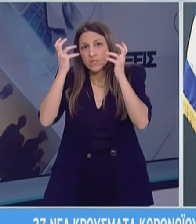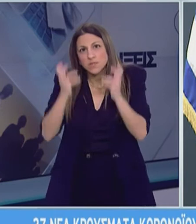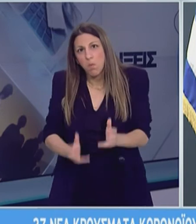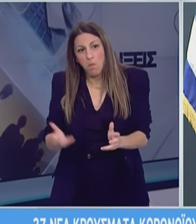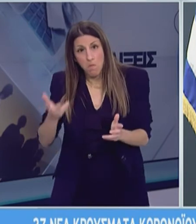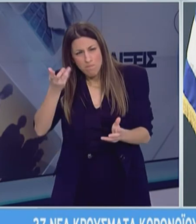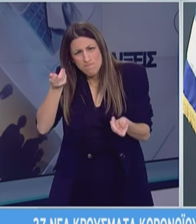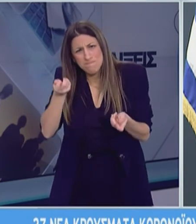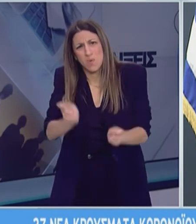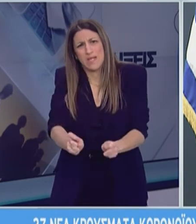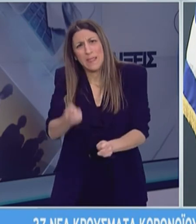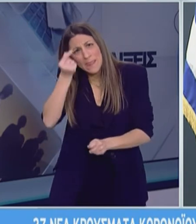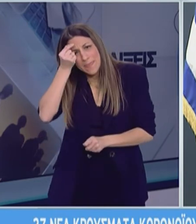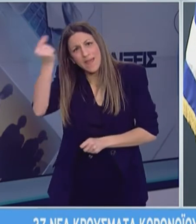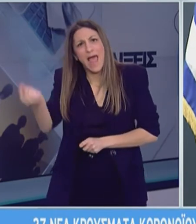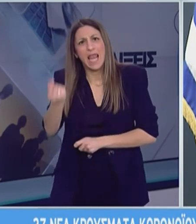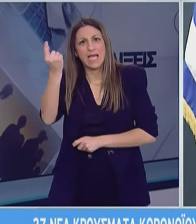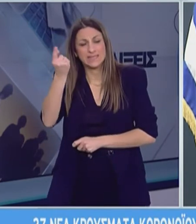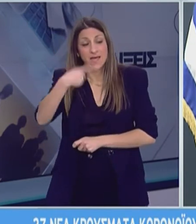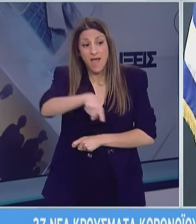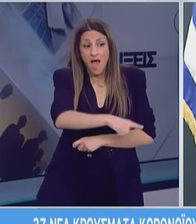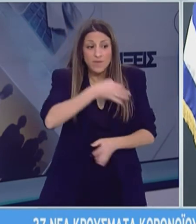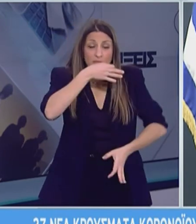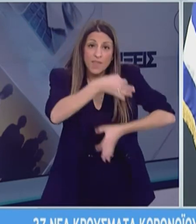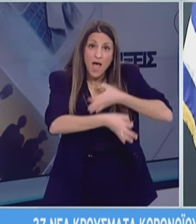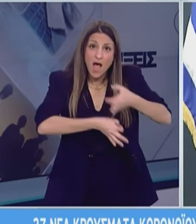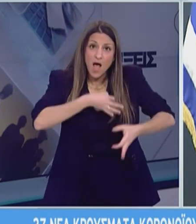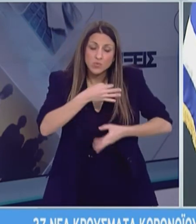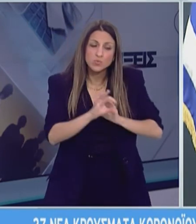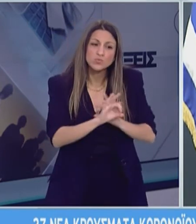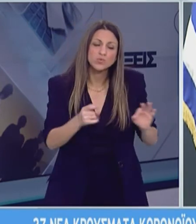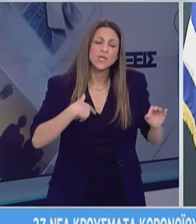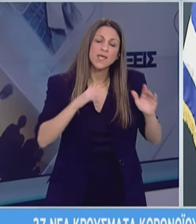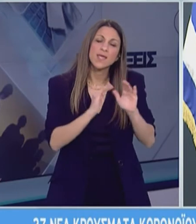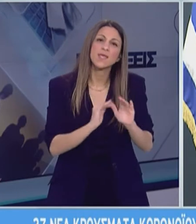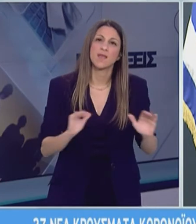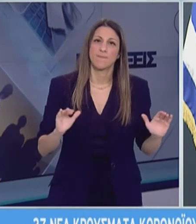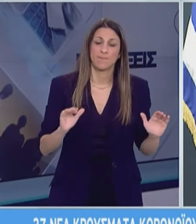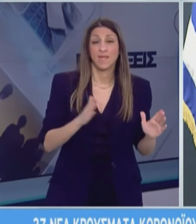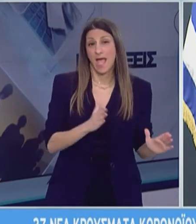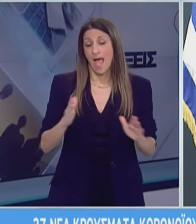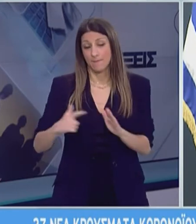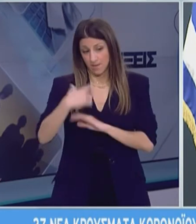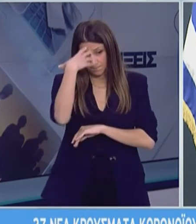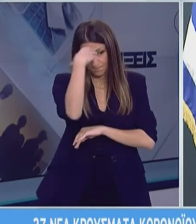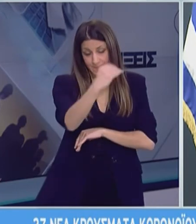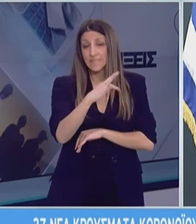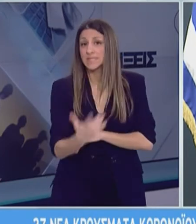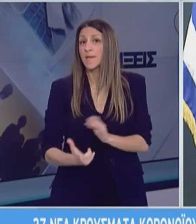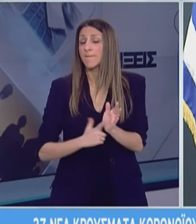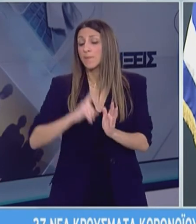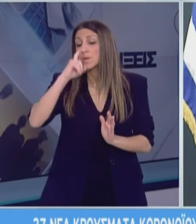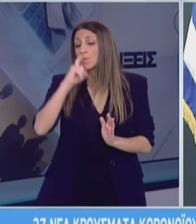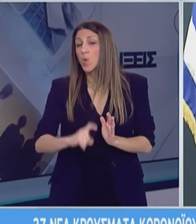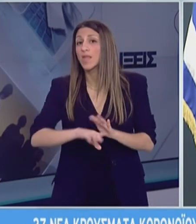κατάσταση φόβου στα παιδιά. Αλλά να αντιλαμβάνονται και αυτά τα βασικά μηνύματα υγιεινής των χεριών, του βήχα και γιατί αυτές τις